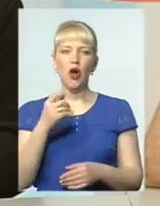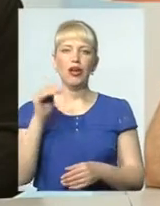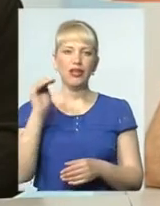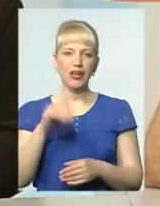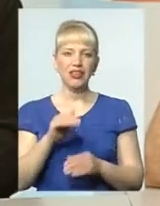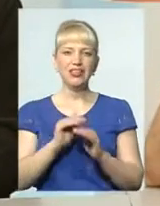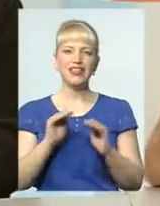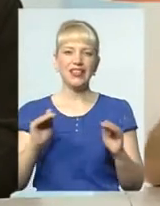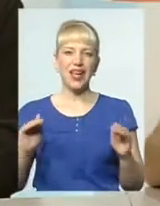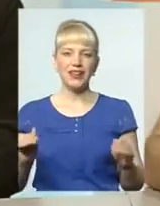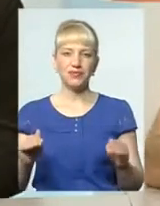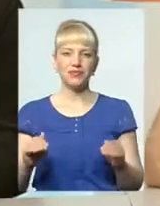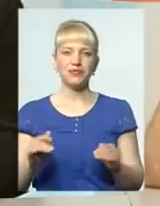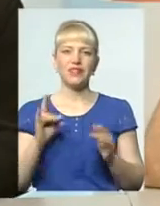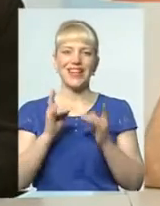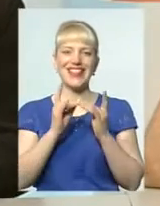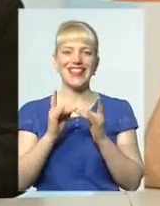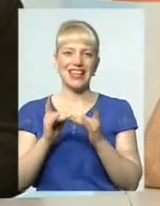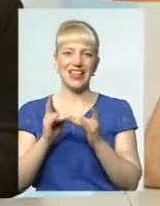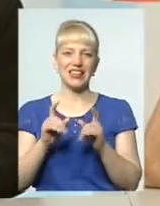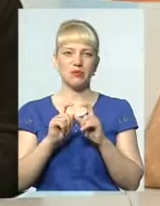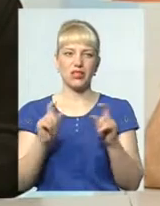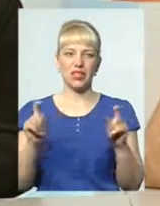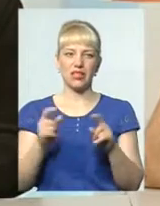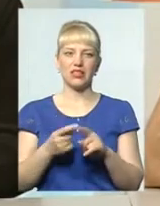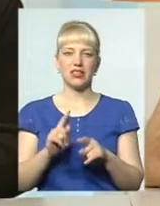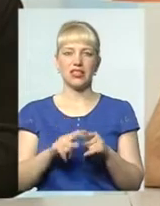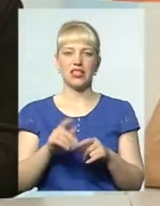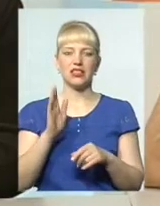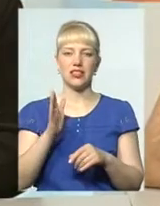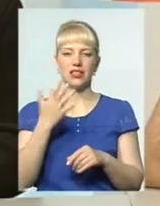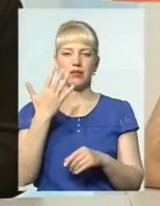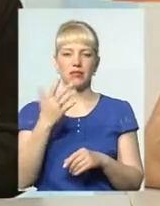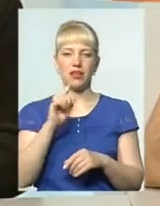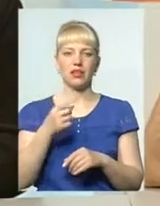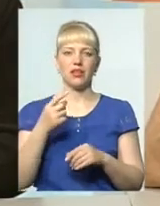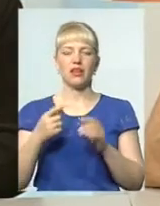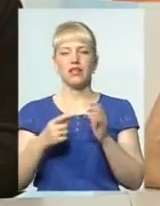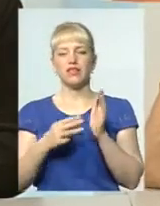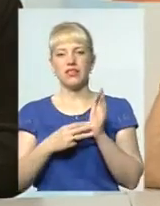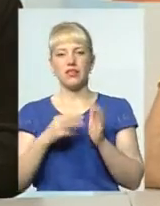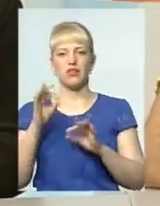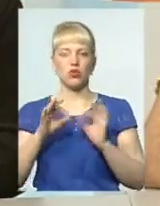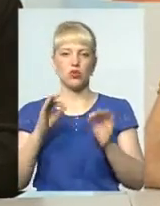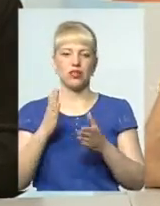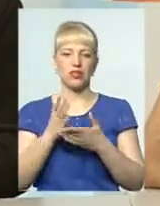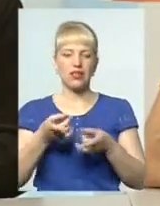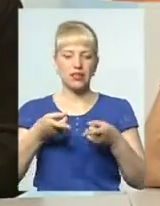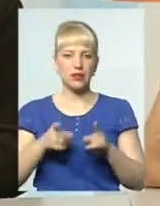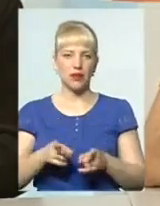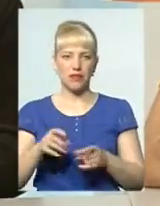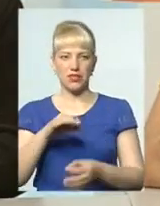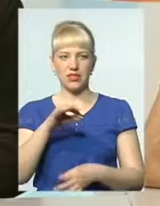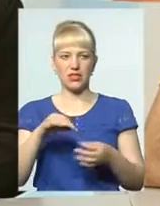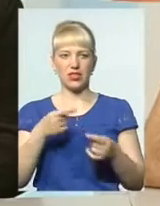дітей дітей в інтернатному закладі. З них тільки 5-8% є, насправді, сиротами. Решта